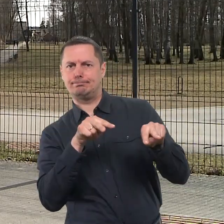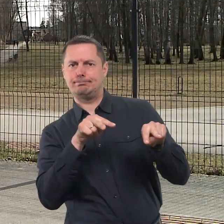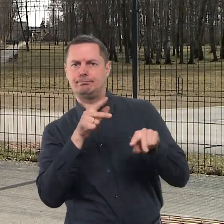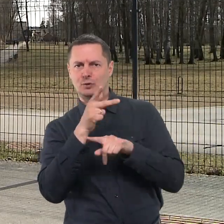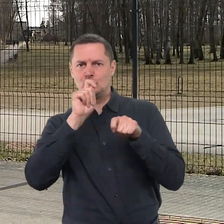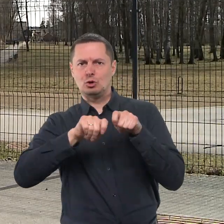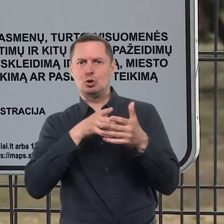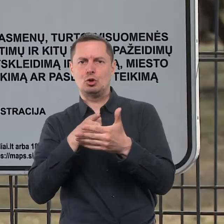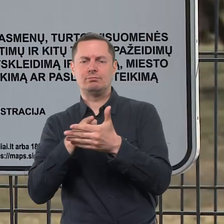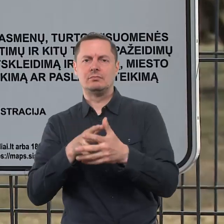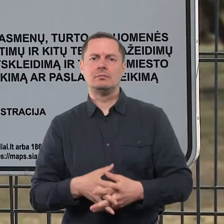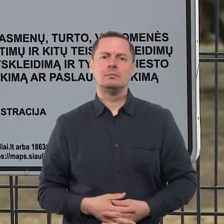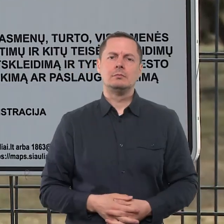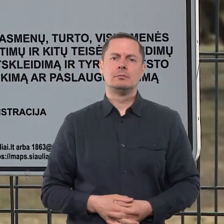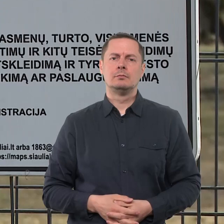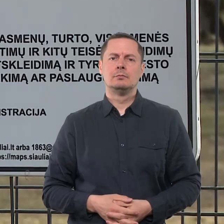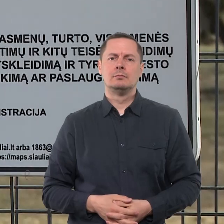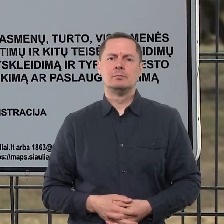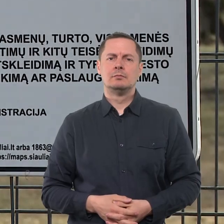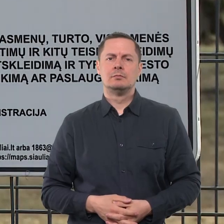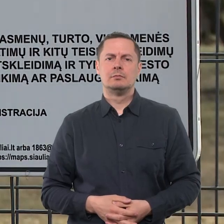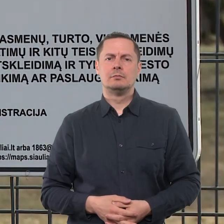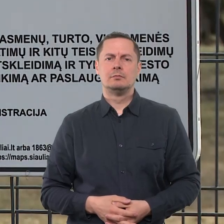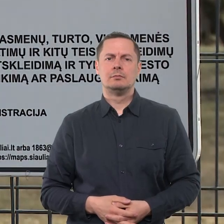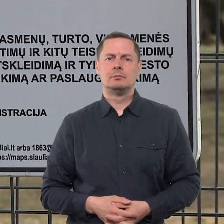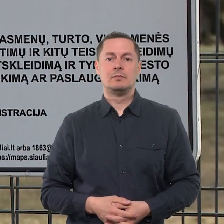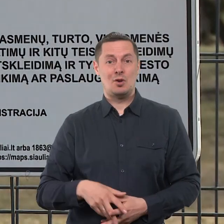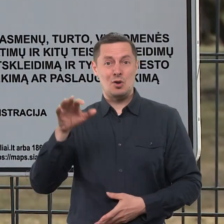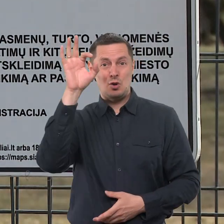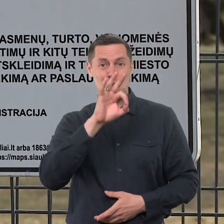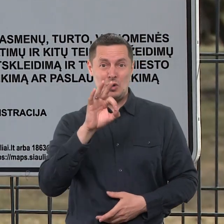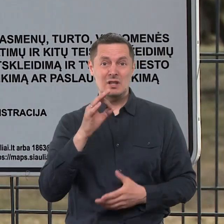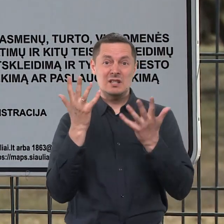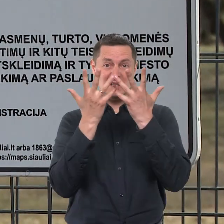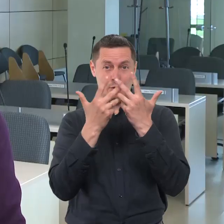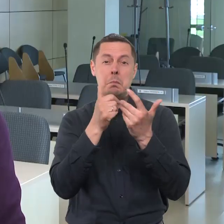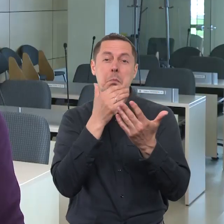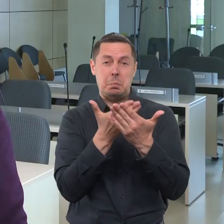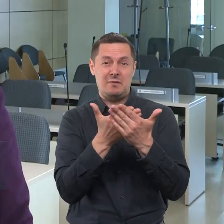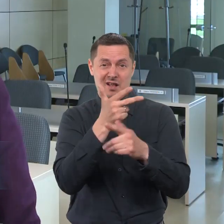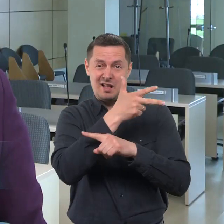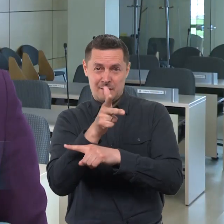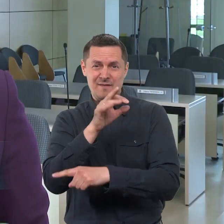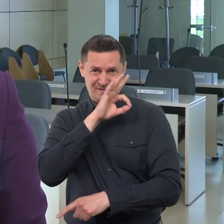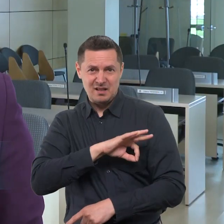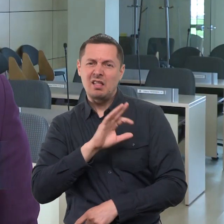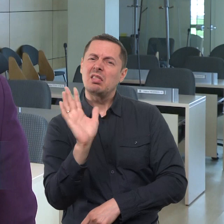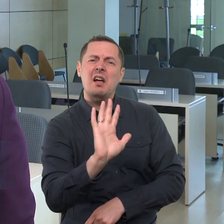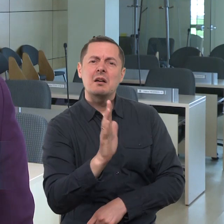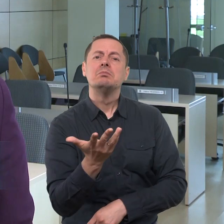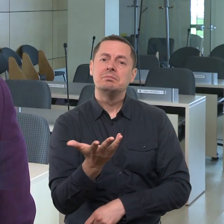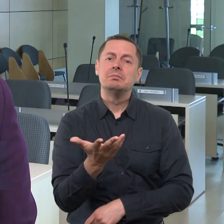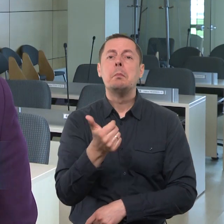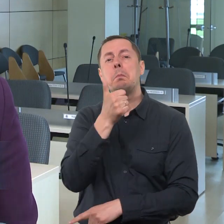savivaldybės valdomų vaizdo stebėjimo kamerų. Jeigu kalbėt skaičiais, kiek pasitarnauja kameros Šiulių miesto savivaldybė,